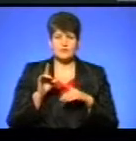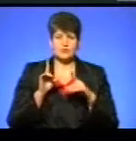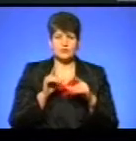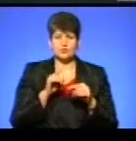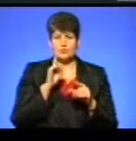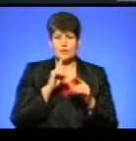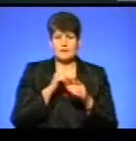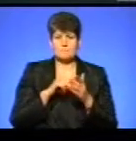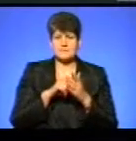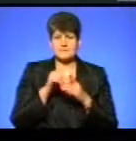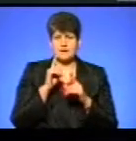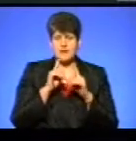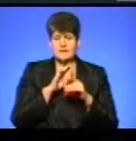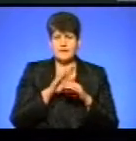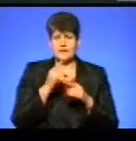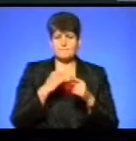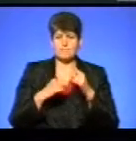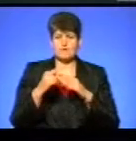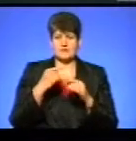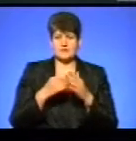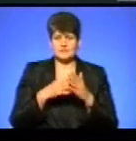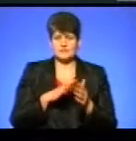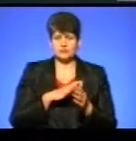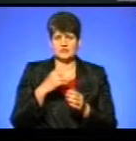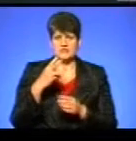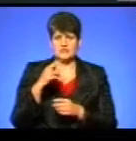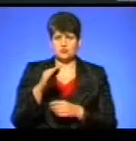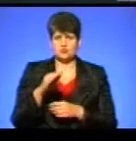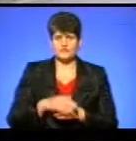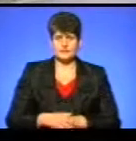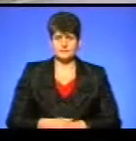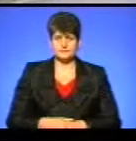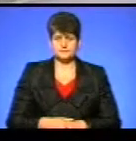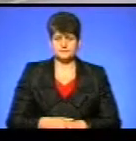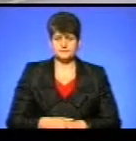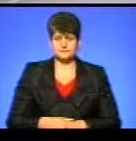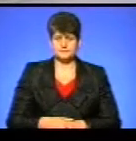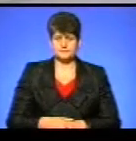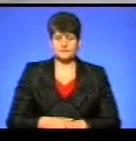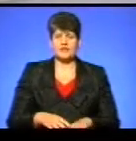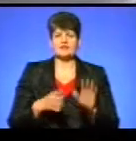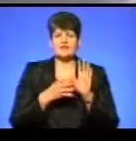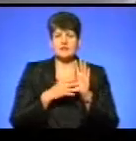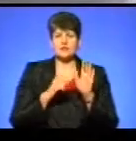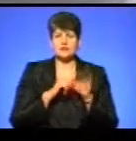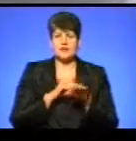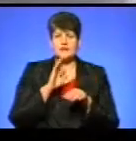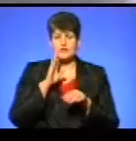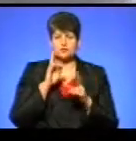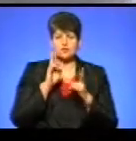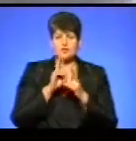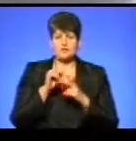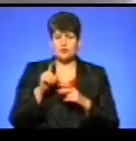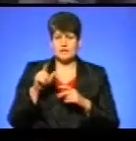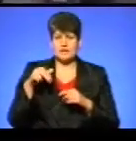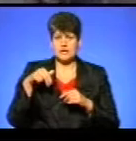міська рада не поверне тарифів, які були введені 30 жовтня. О 9-й годині ранку ми зустрічаємо людей,